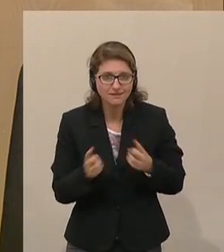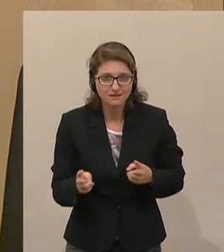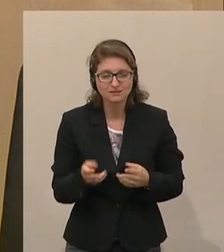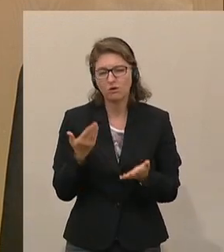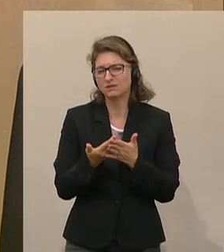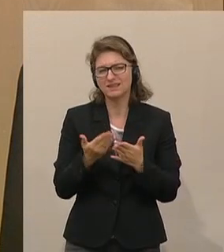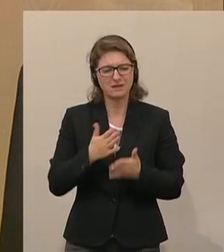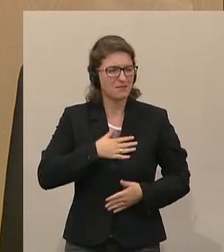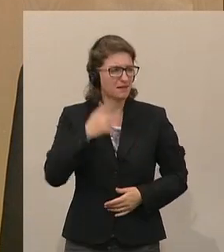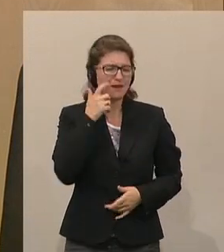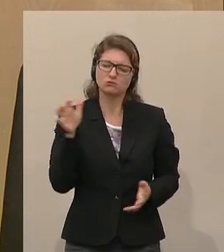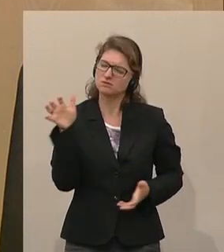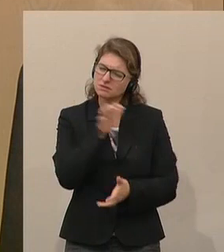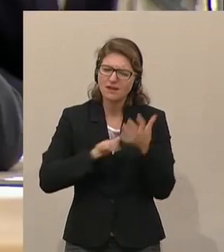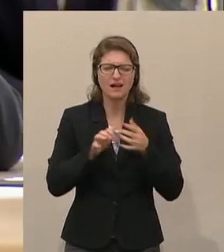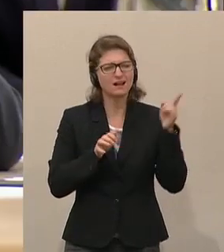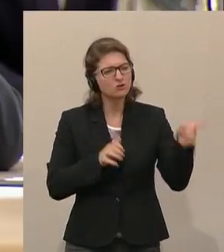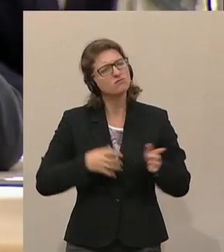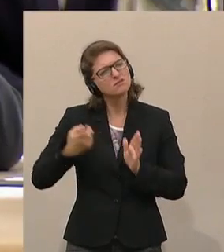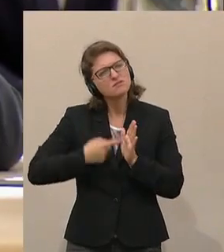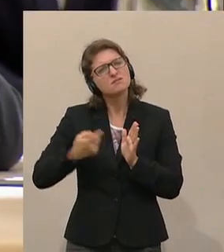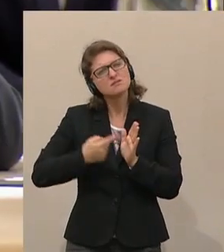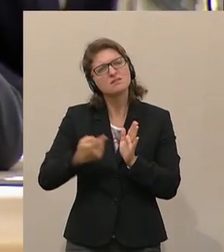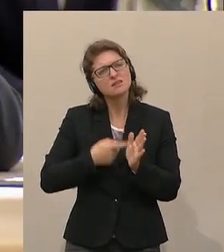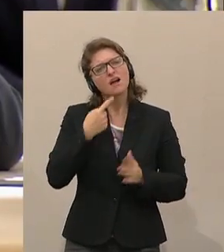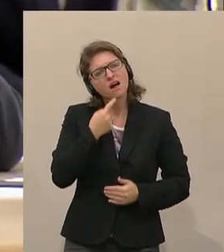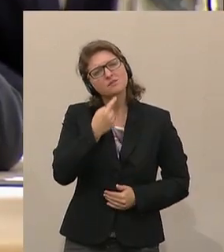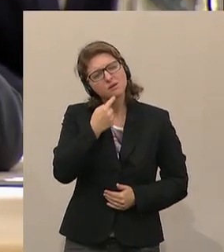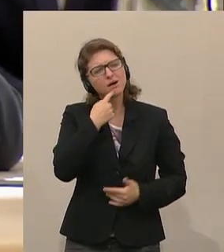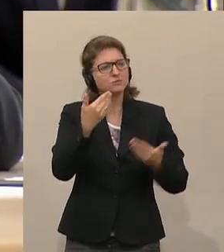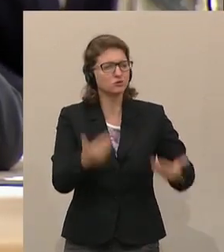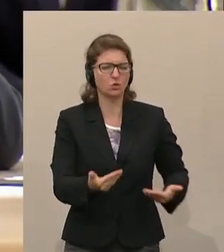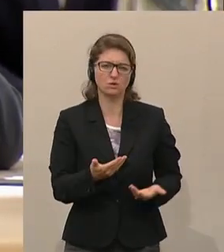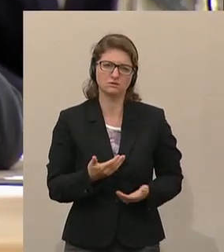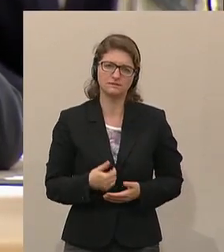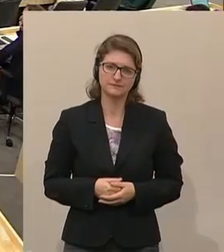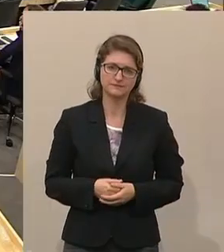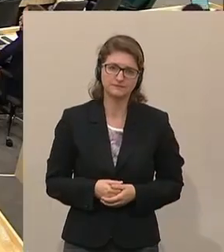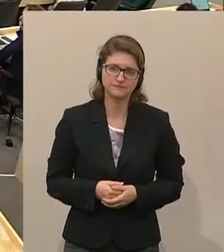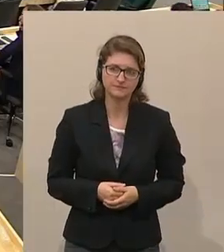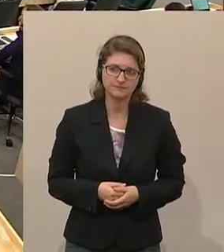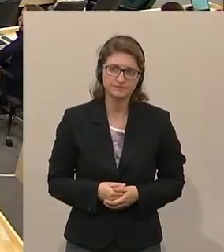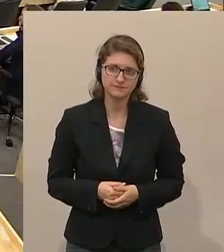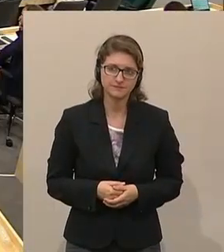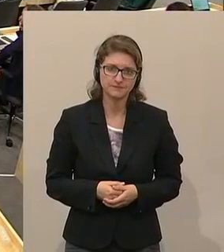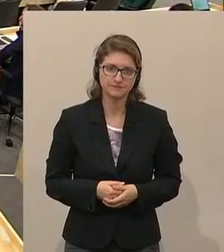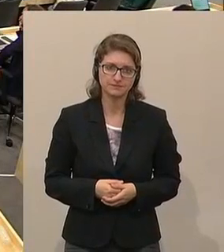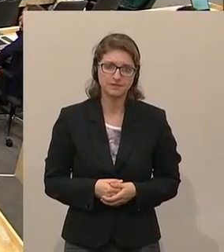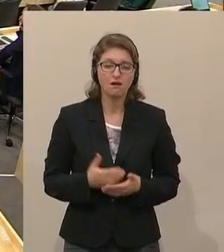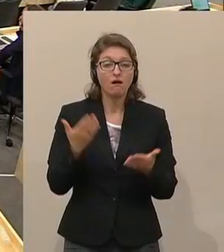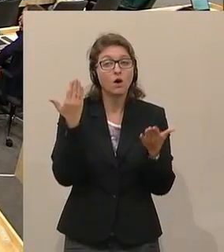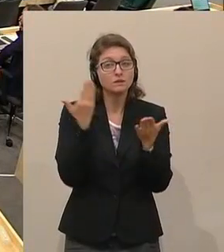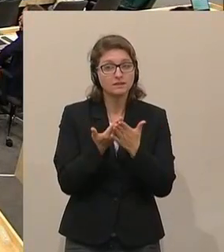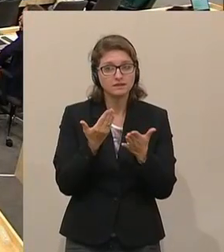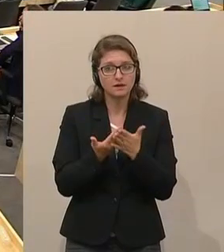einfach skandalös, wenn Sie das immer wieder unterstellen, wie der Besseres ist. Und deshalb